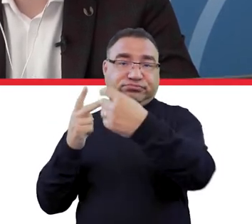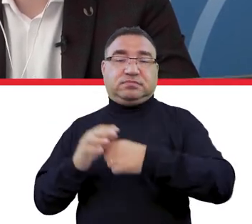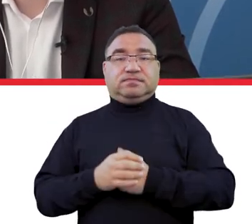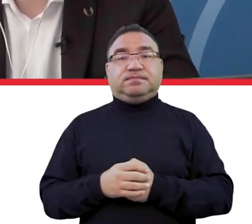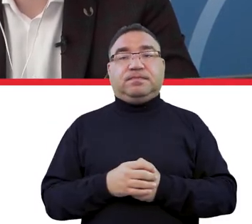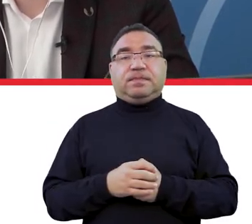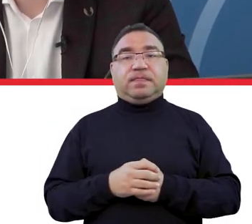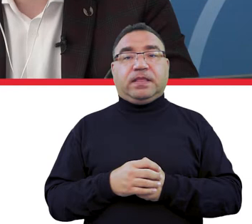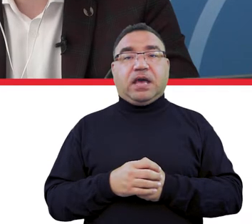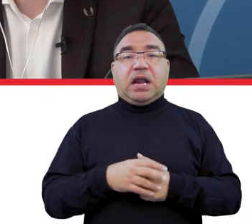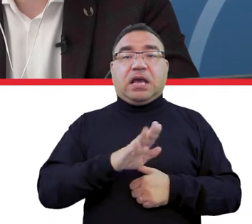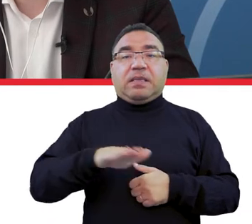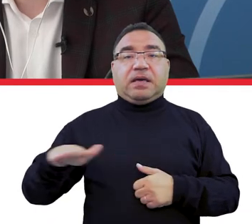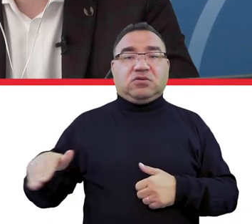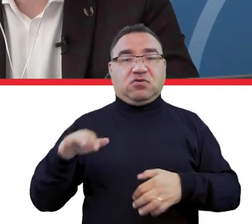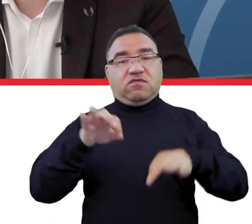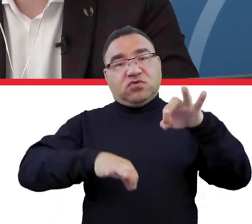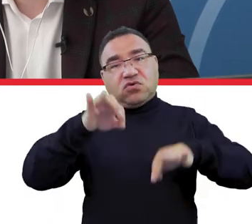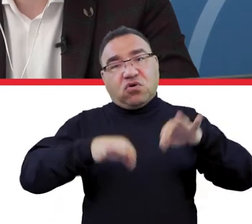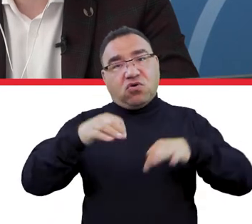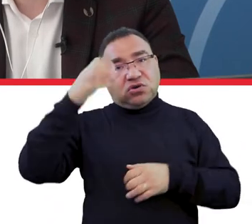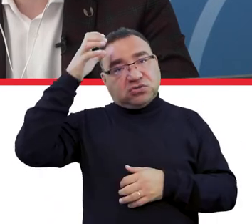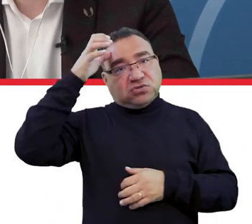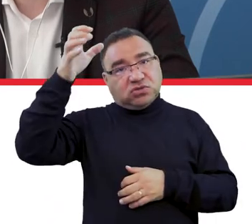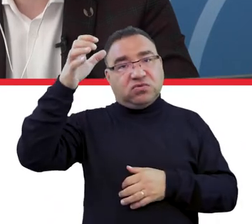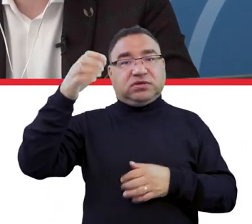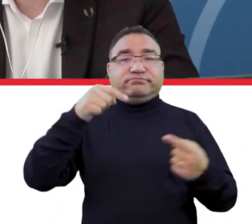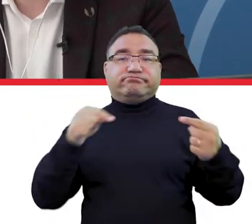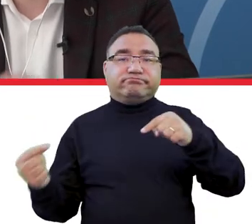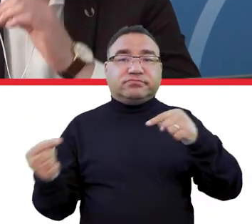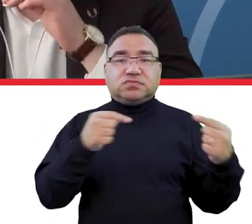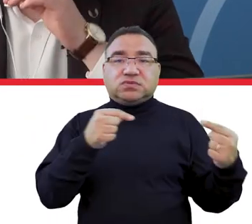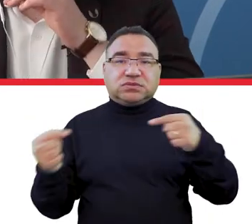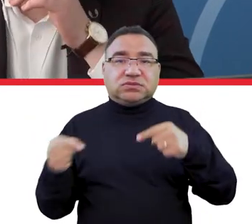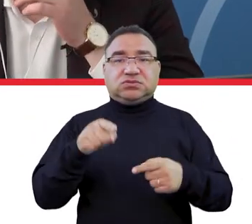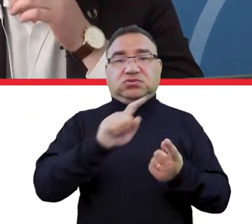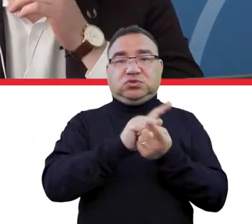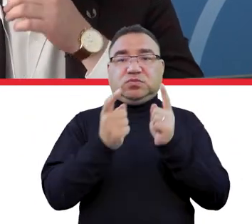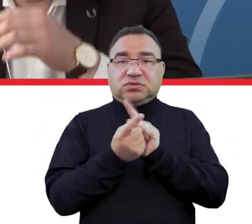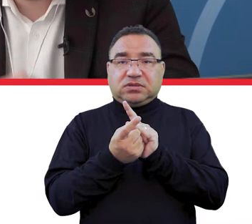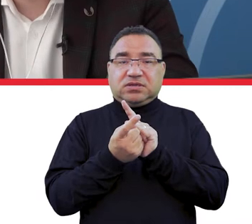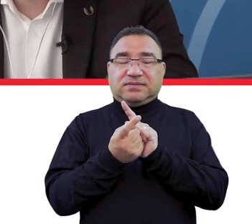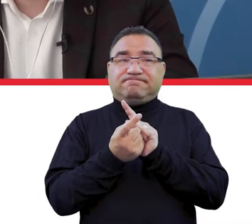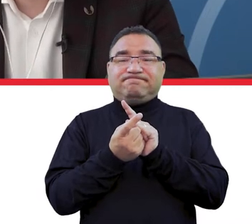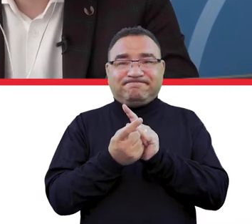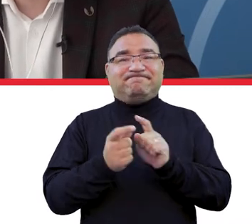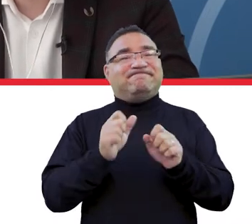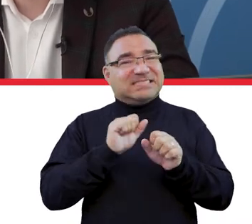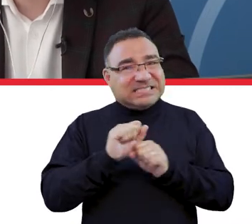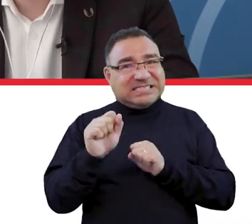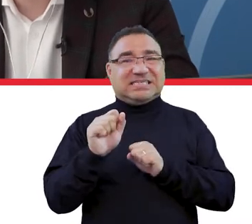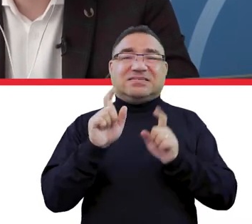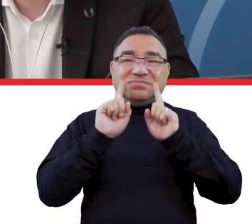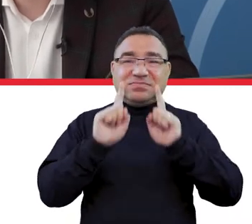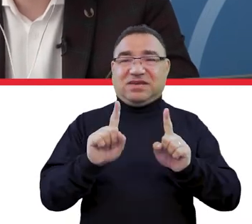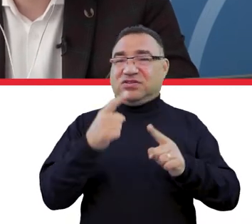Narodowy Kongres Nauki, te debaty, przypominam, że tego typu spotkania one są, ale w dużej mierze one